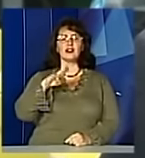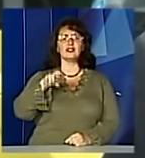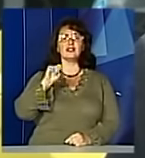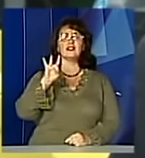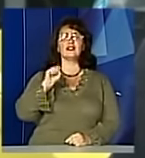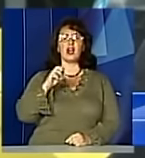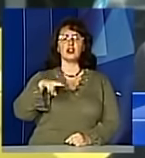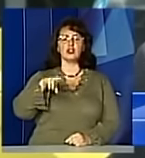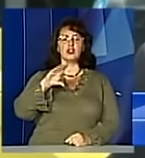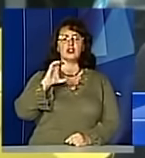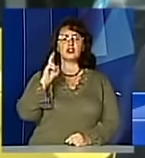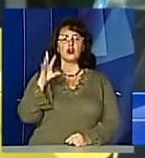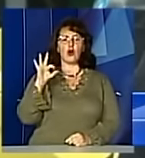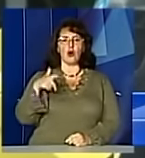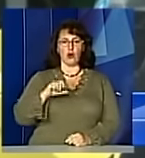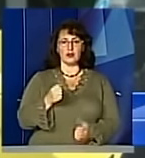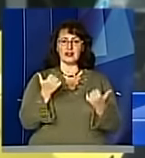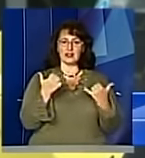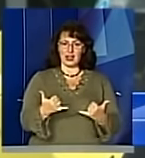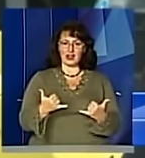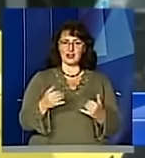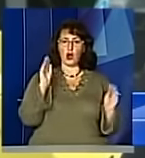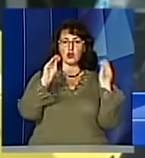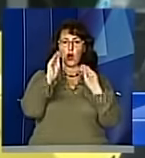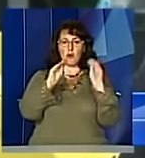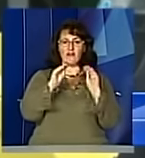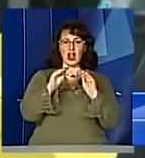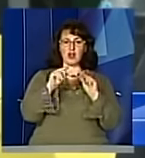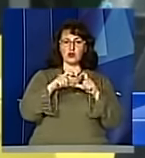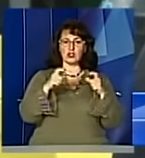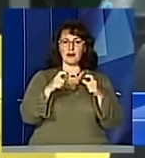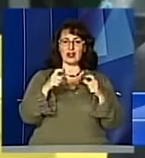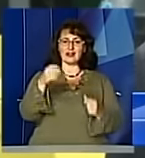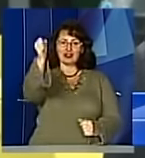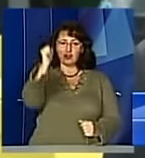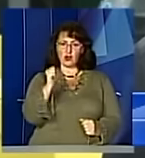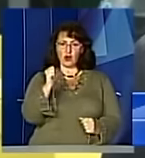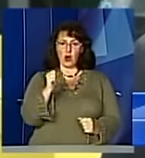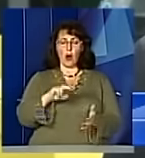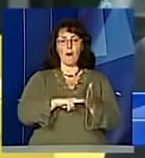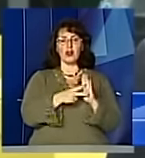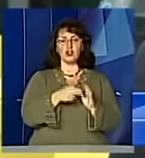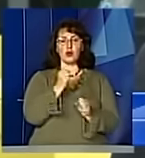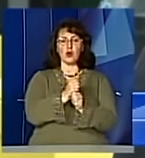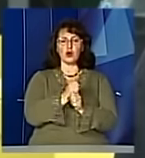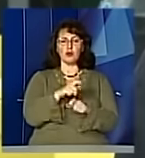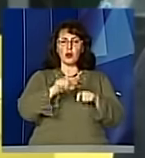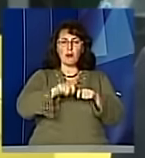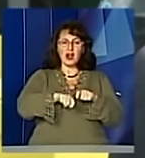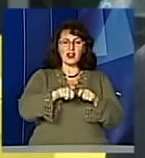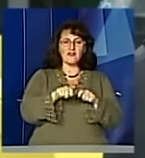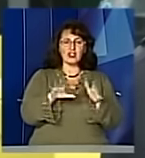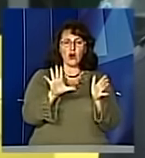кріпимо компостери в салонах. Провірили роботу всіх вузлів. Представники